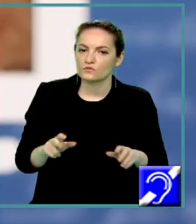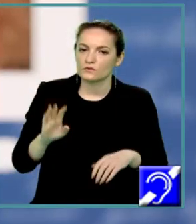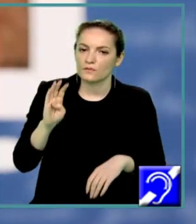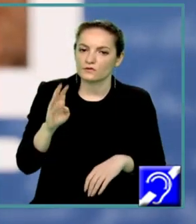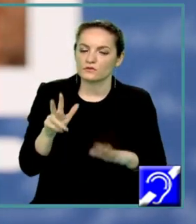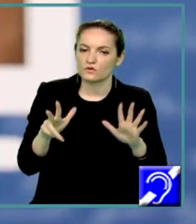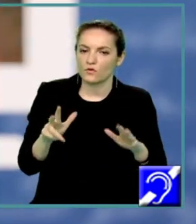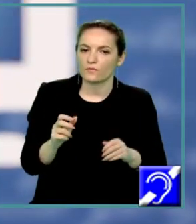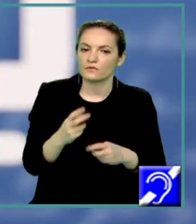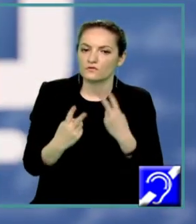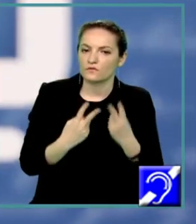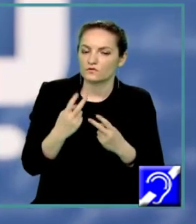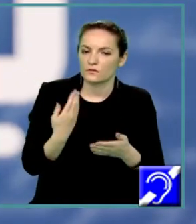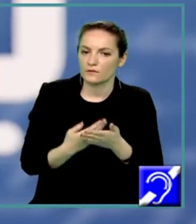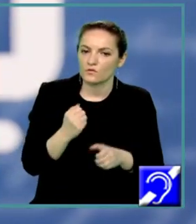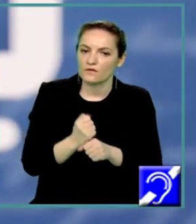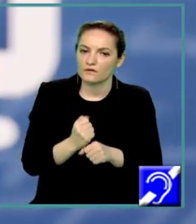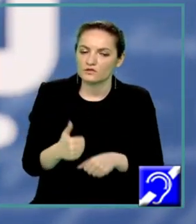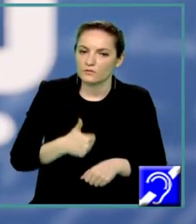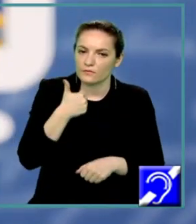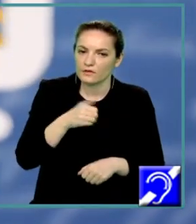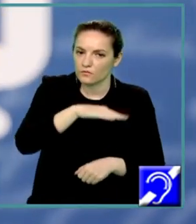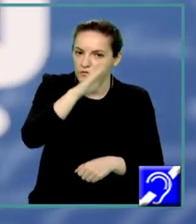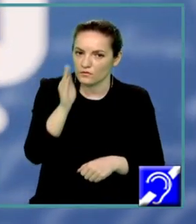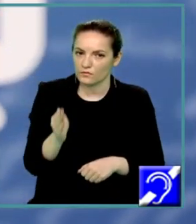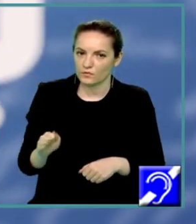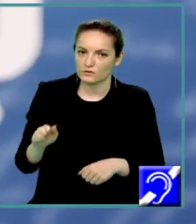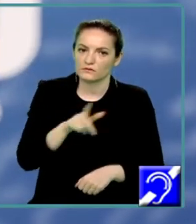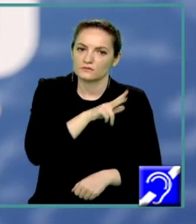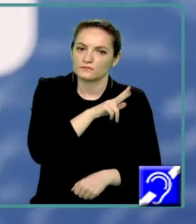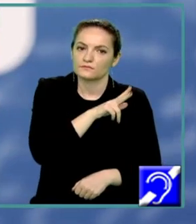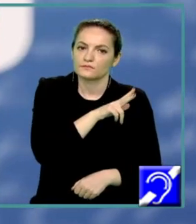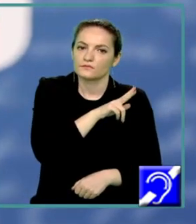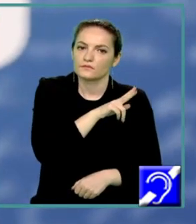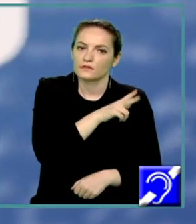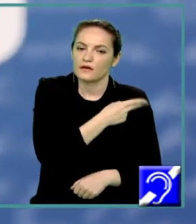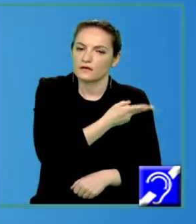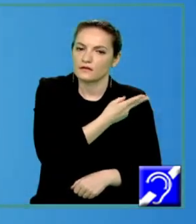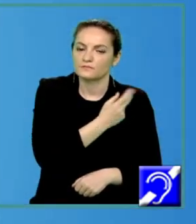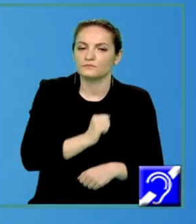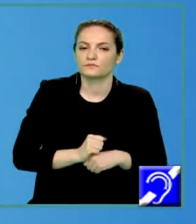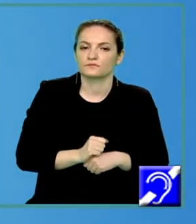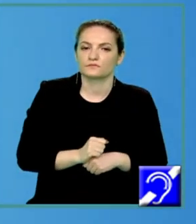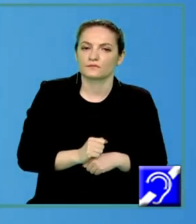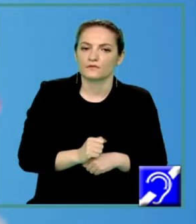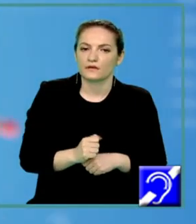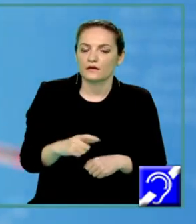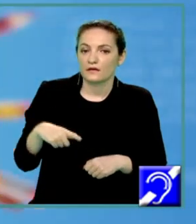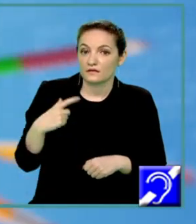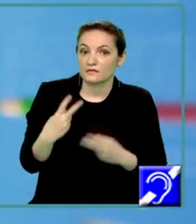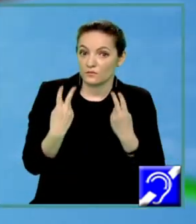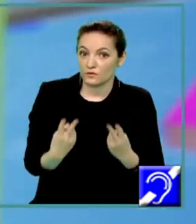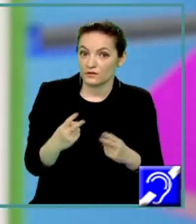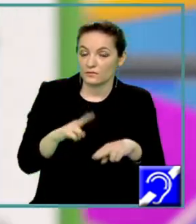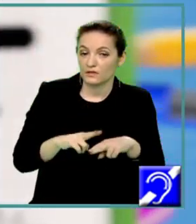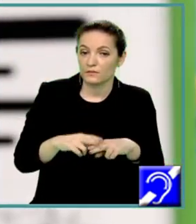folosită pentru realizarea primului pod proiectat astfel, la stația London Bridge din Anglia. Iată cât de utilă este matematica în